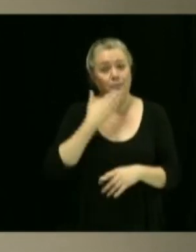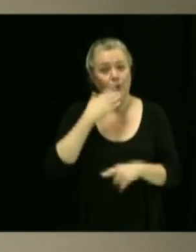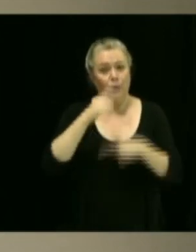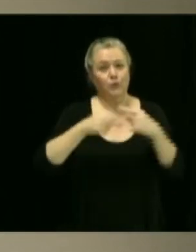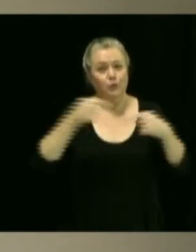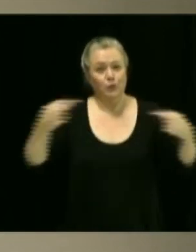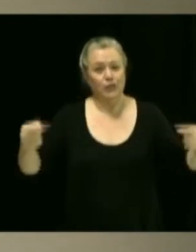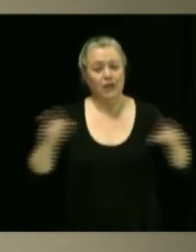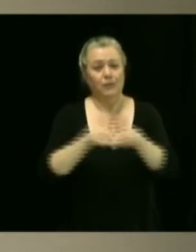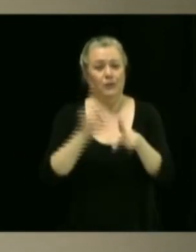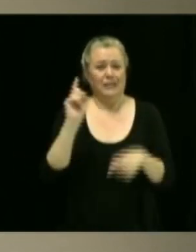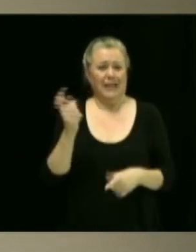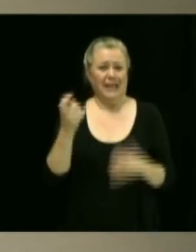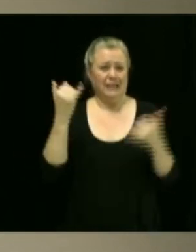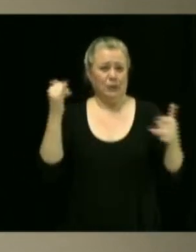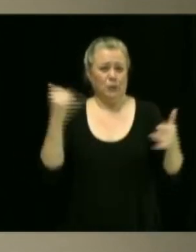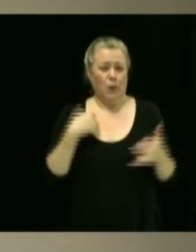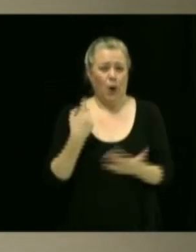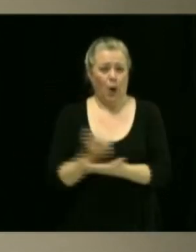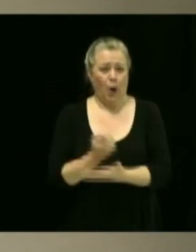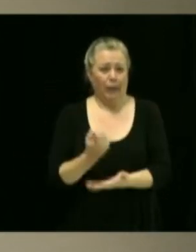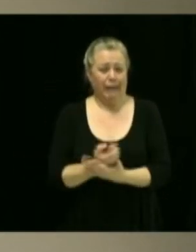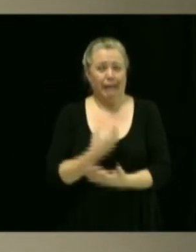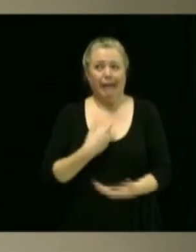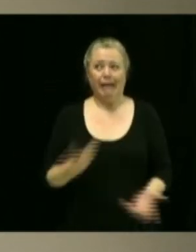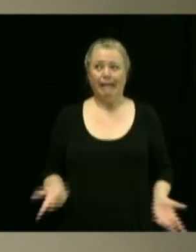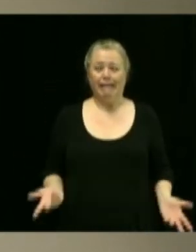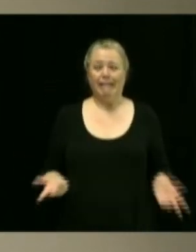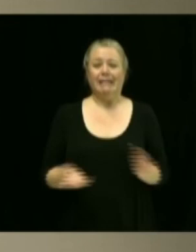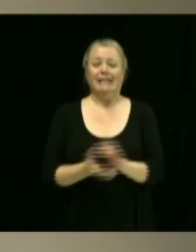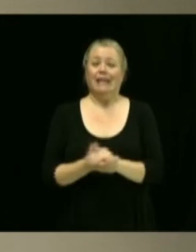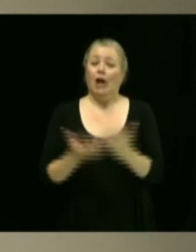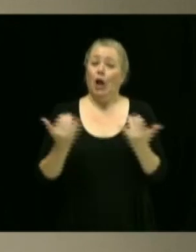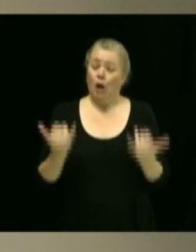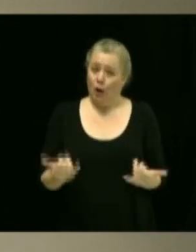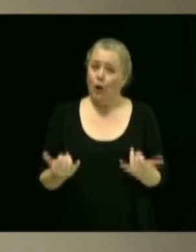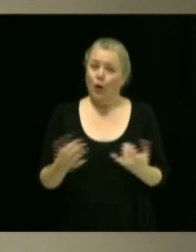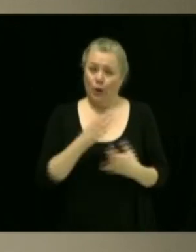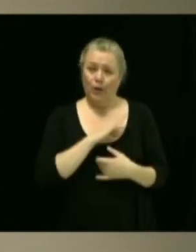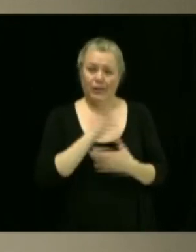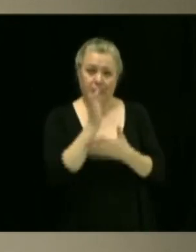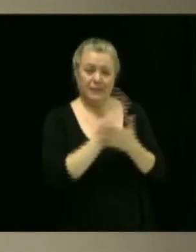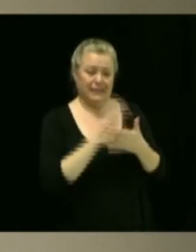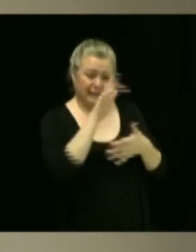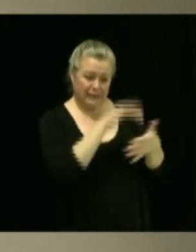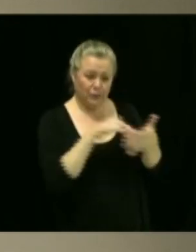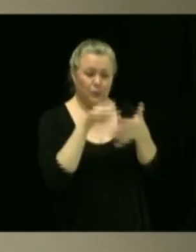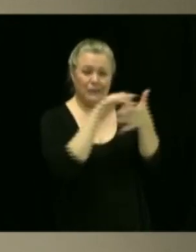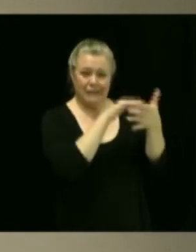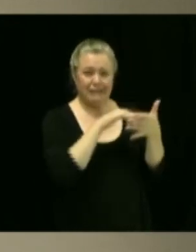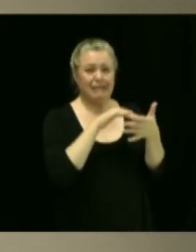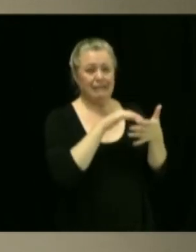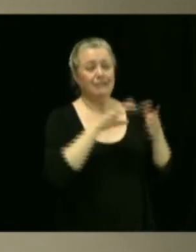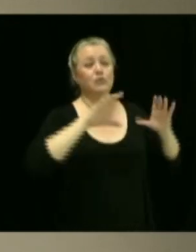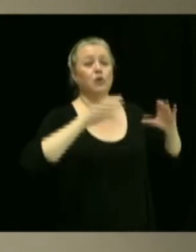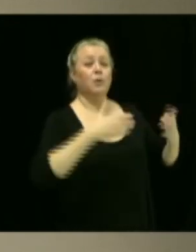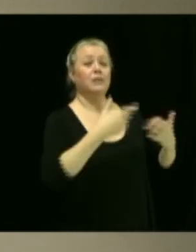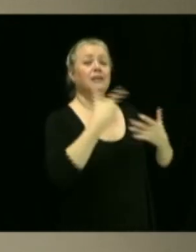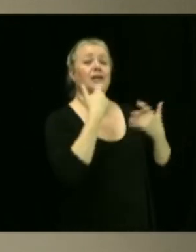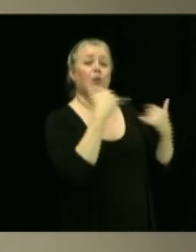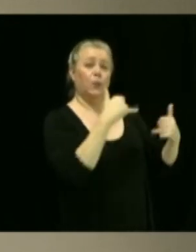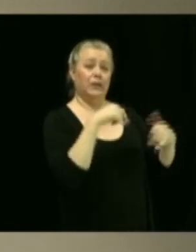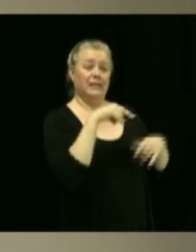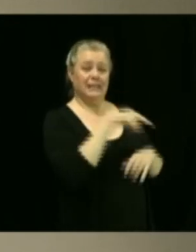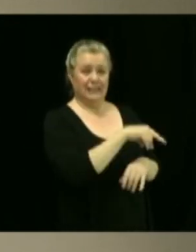la question m'interpelle également. C'est à l'étude. En effet, on a déjà, dans le cadre de notre comité des loisirs,